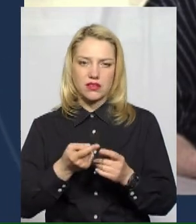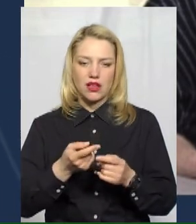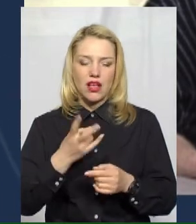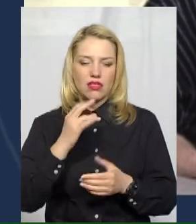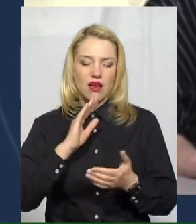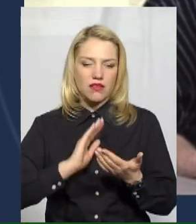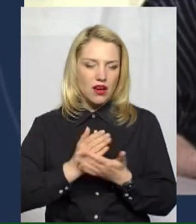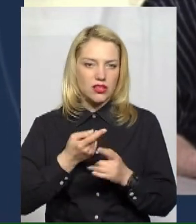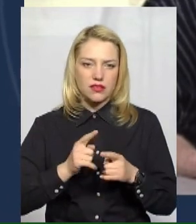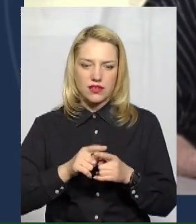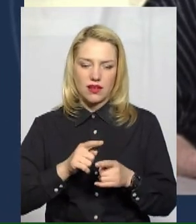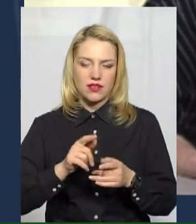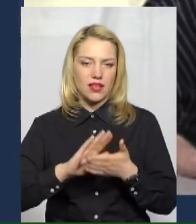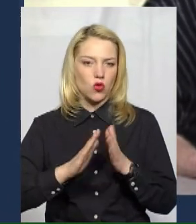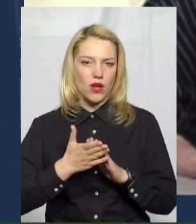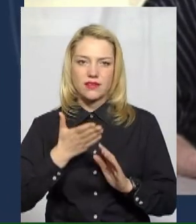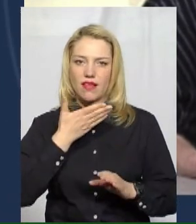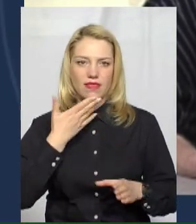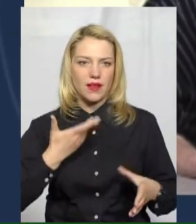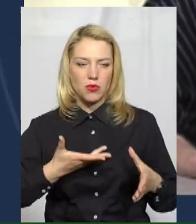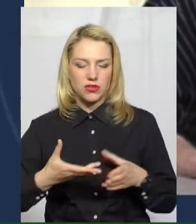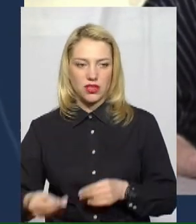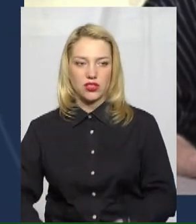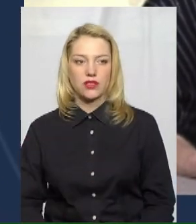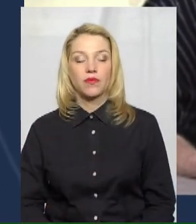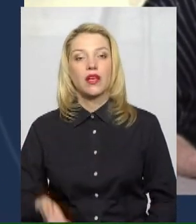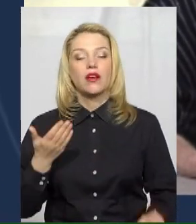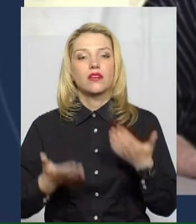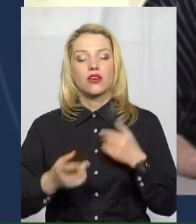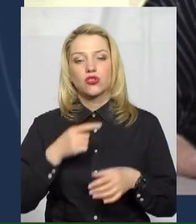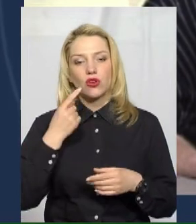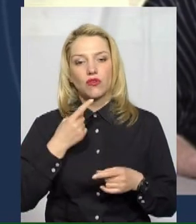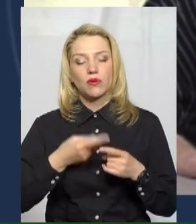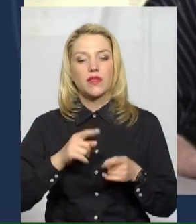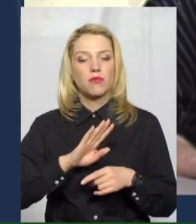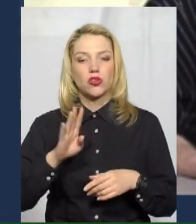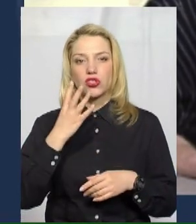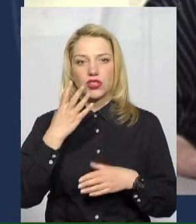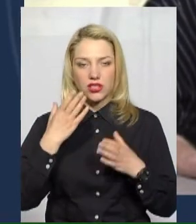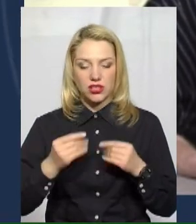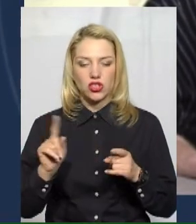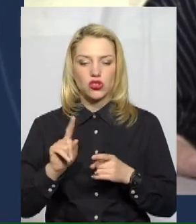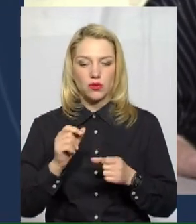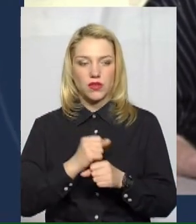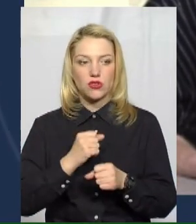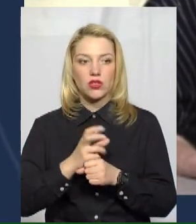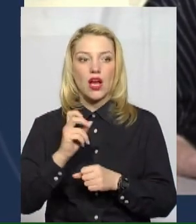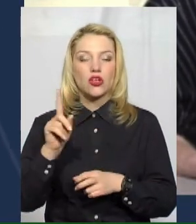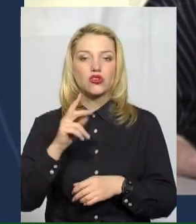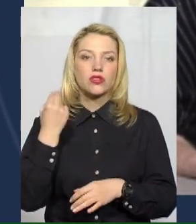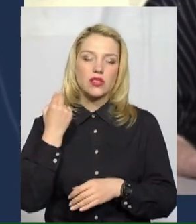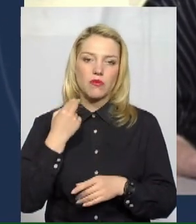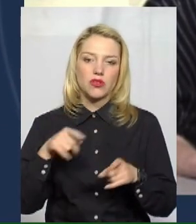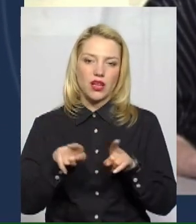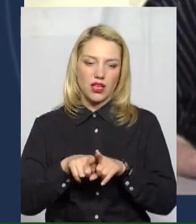позначитися. Якщо говоримо не про те, що чотири дні працюють, а про те, що заборгованість буде залишатись